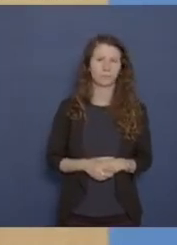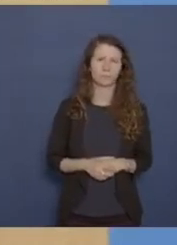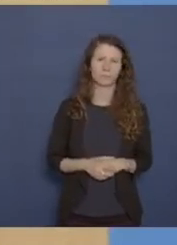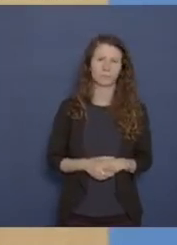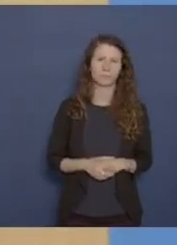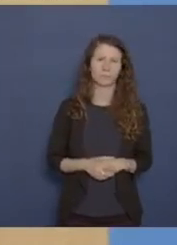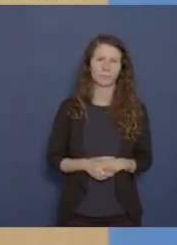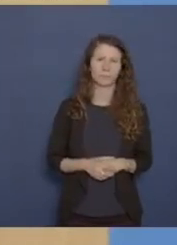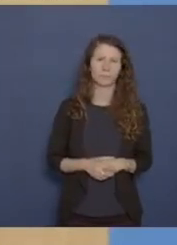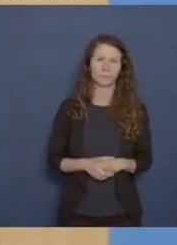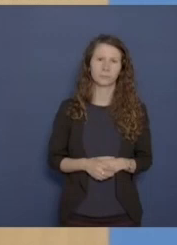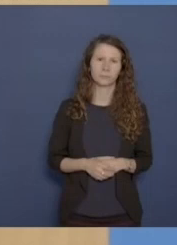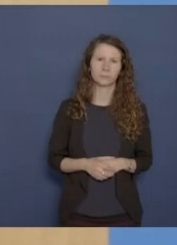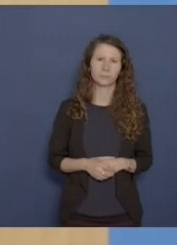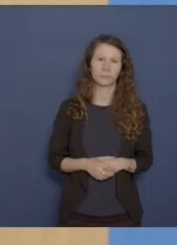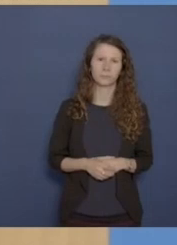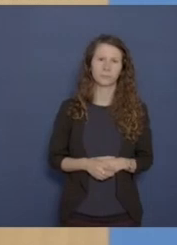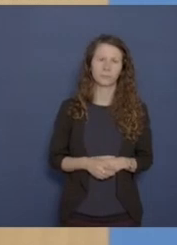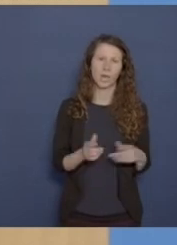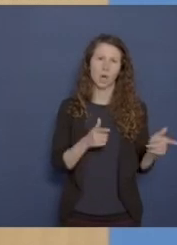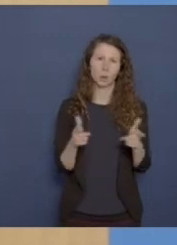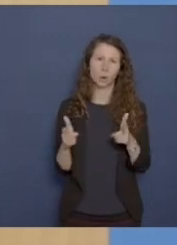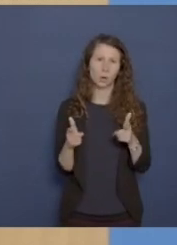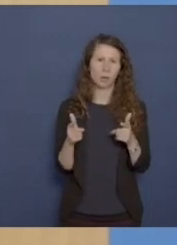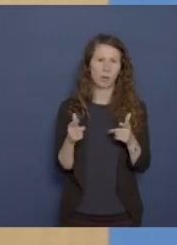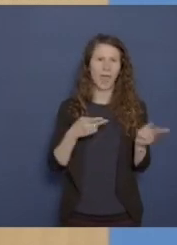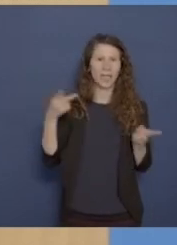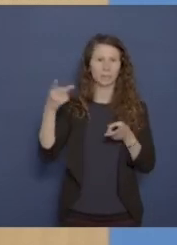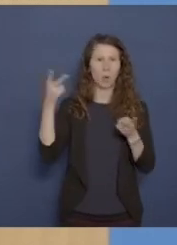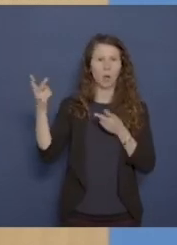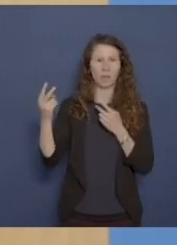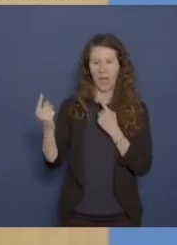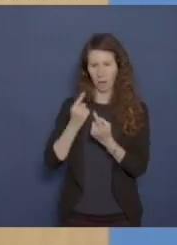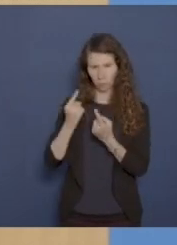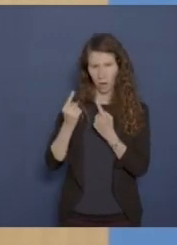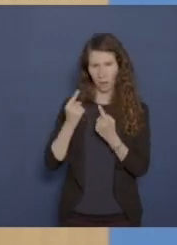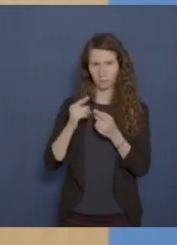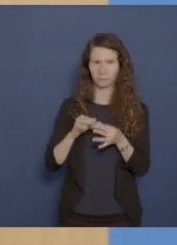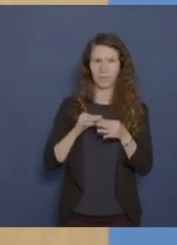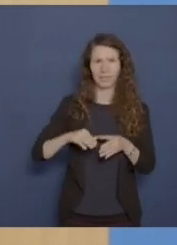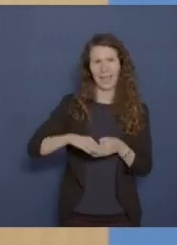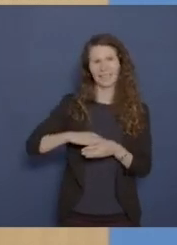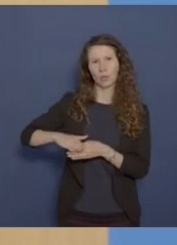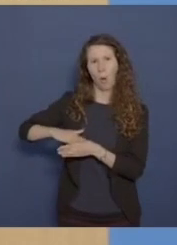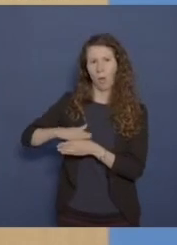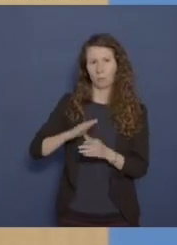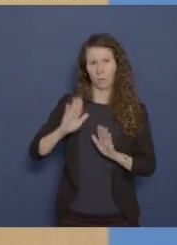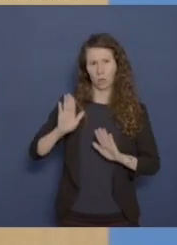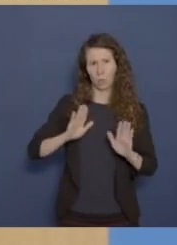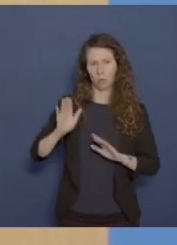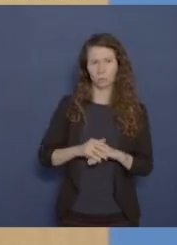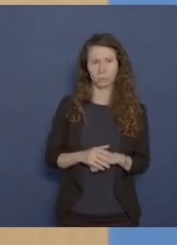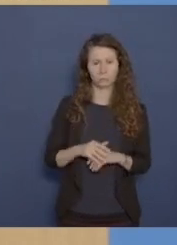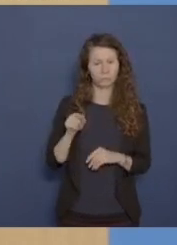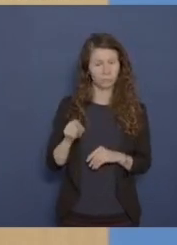Die Absprachen über Rüstungsexporte erfolgen in Ressortabstimmung und in der Ressortabstimmung